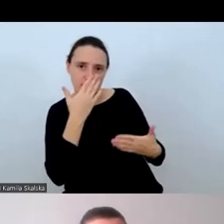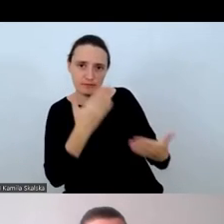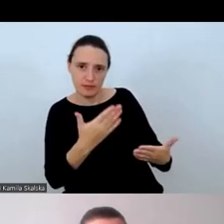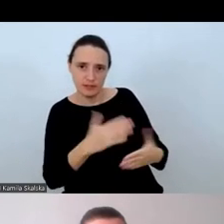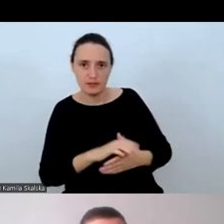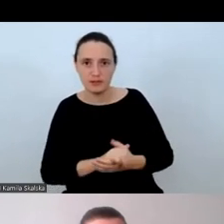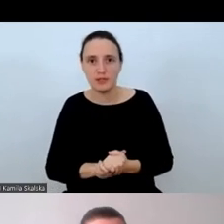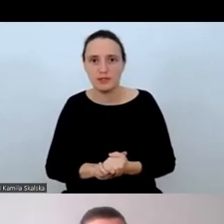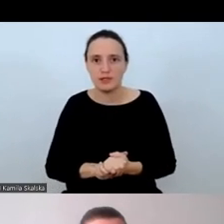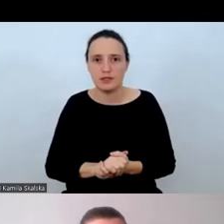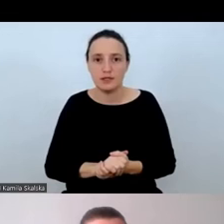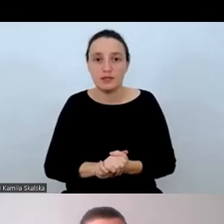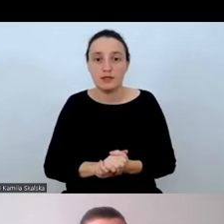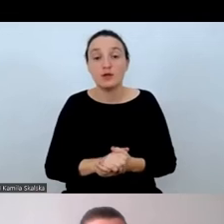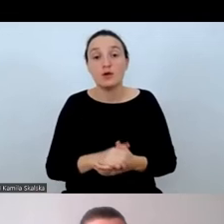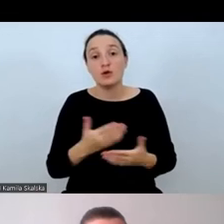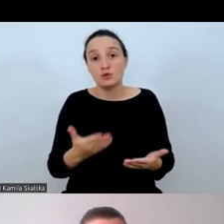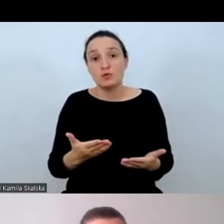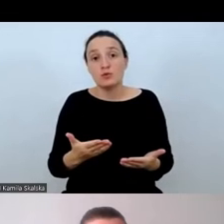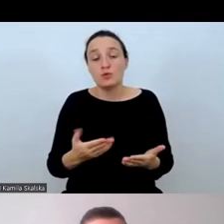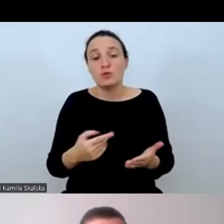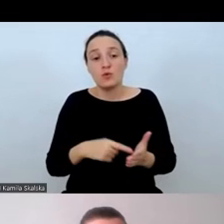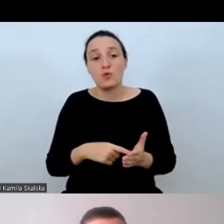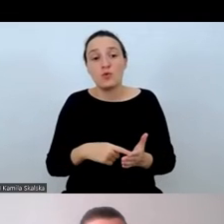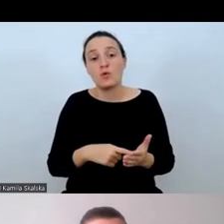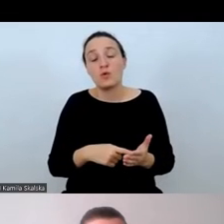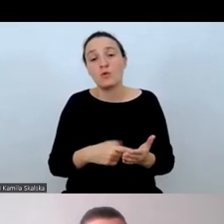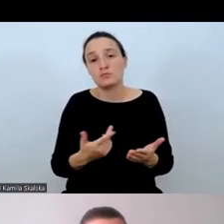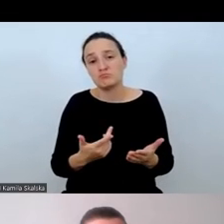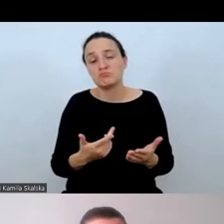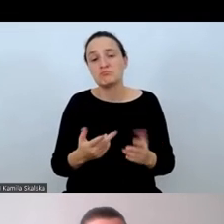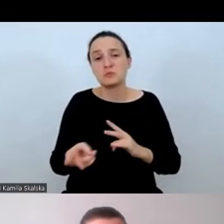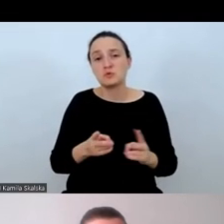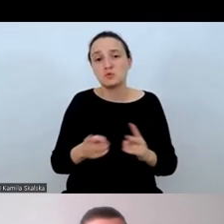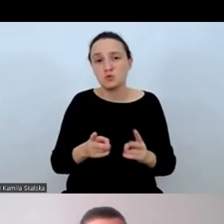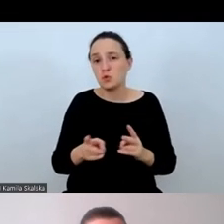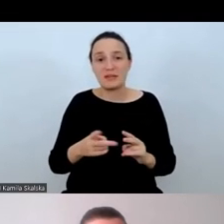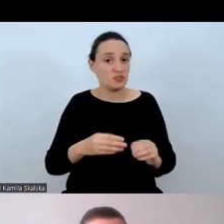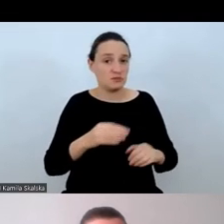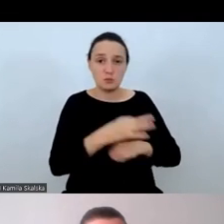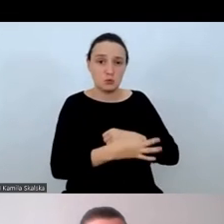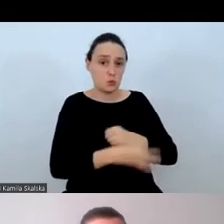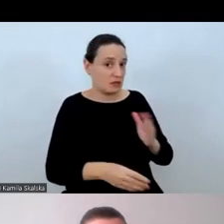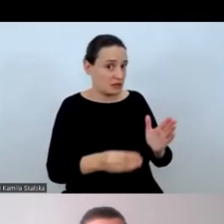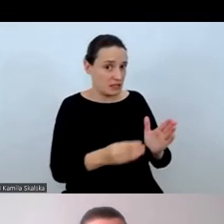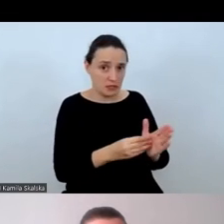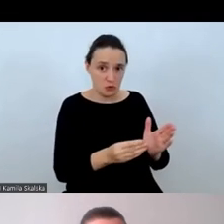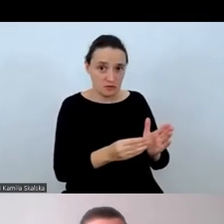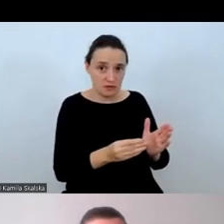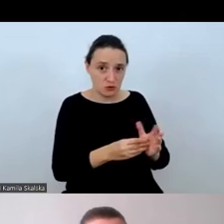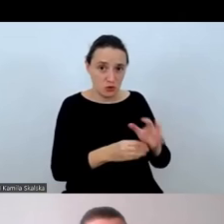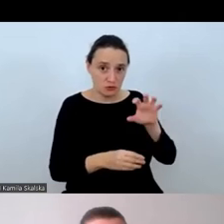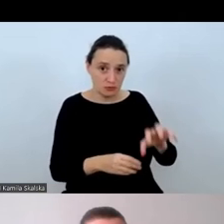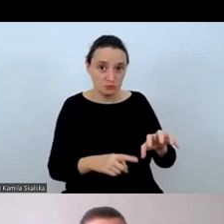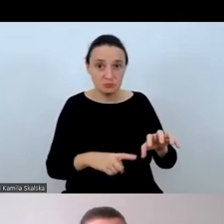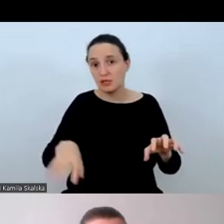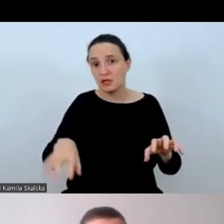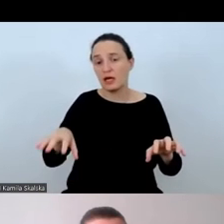Tutaj mieliśmy albo tłumaczy niedoświadczonych, albo studentów.